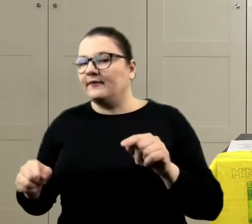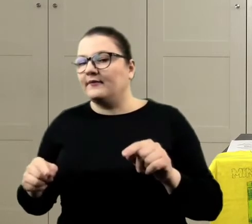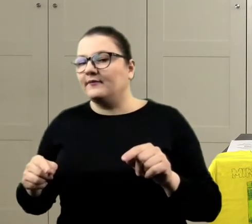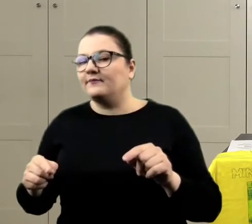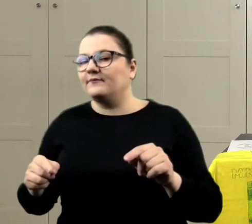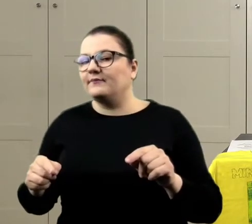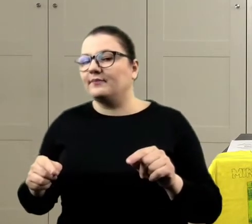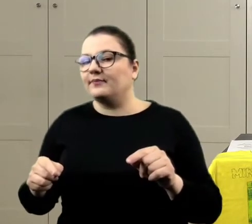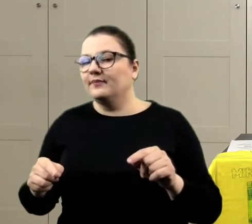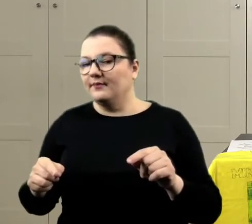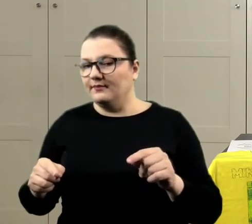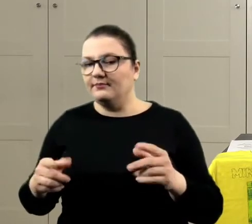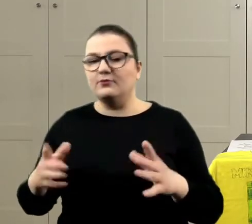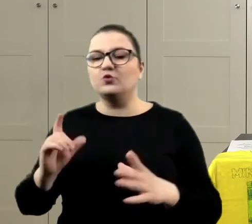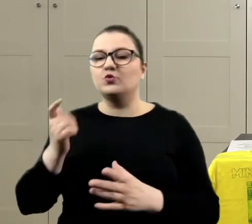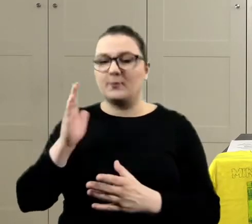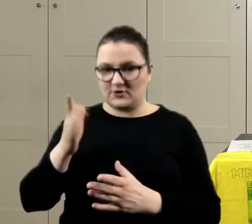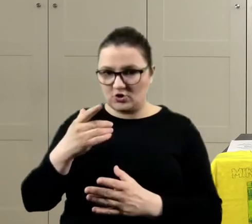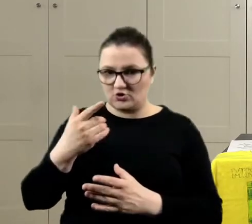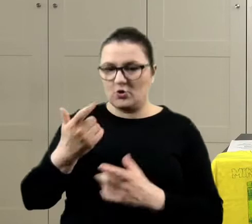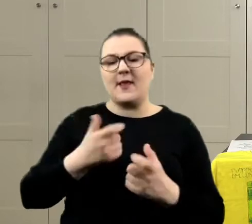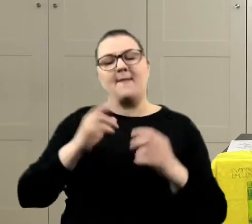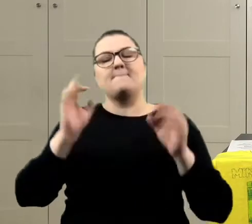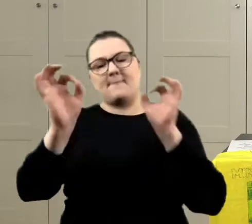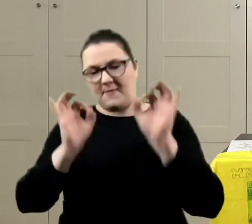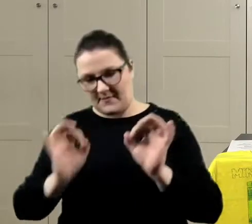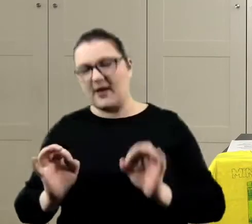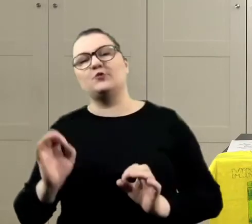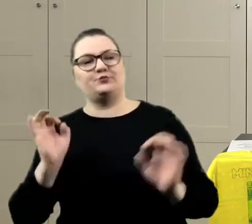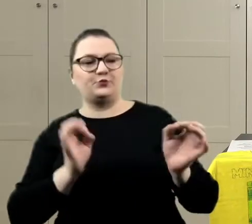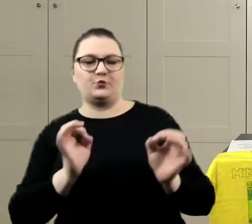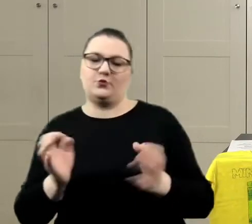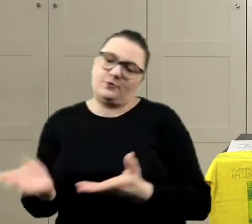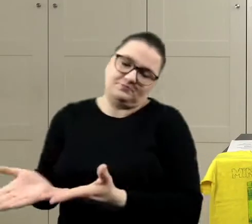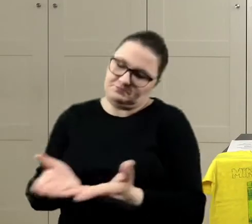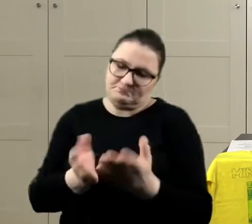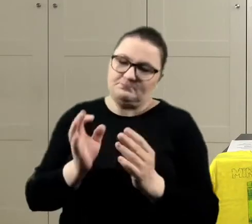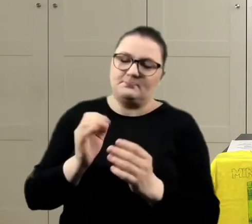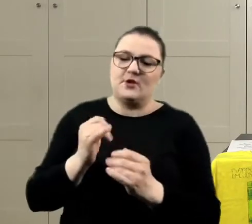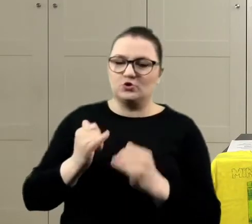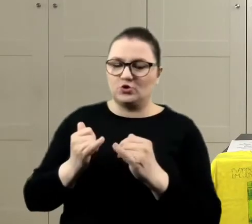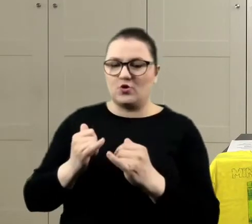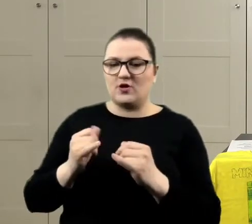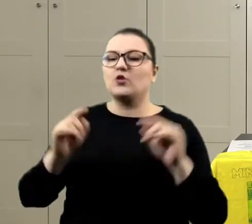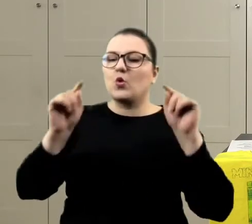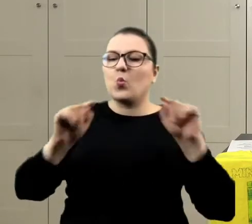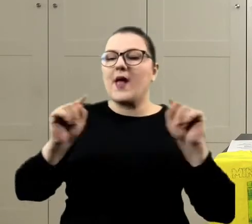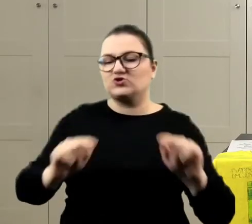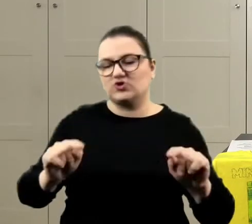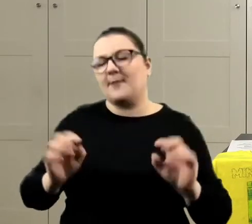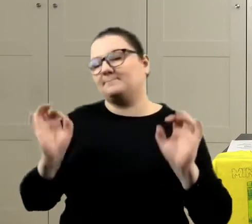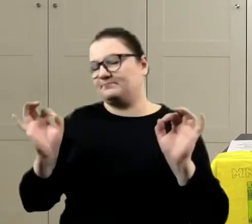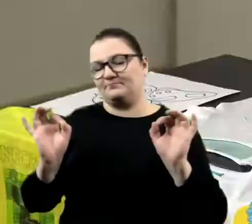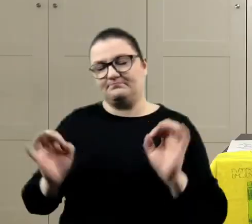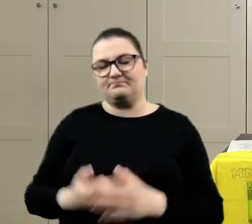Czyli co będziesz robiła? Plamki. Plamki, okej. To jeśli plamki... Kółeczka te. Te kółeczka,